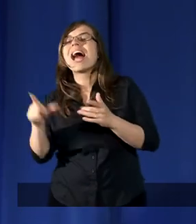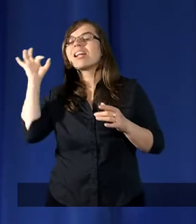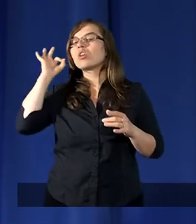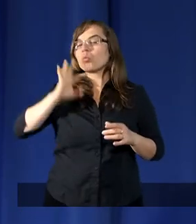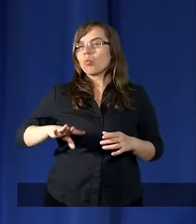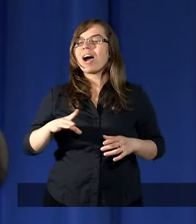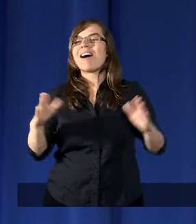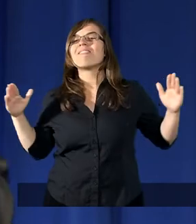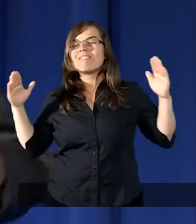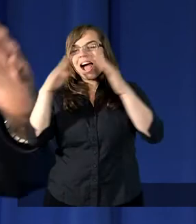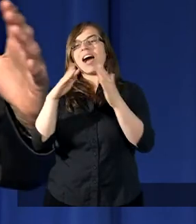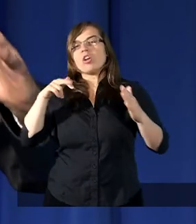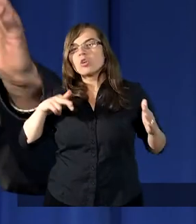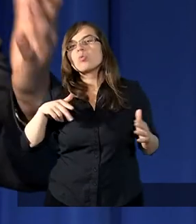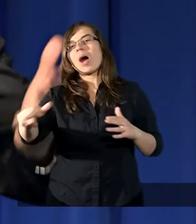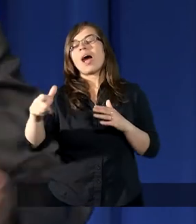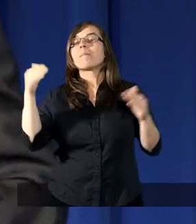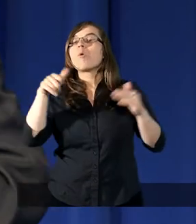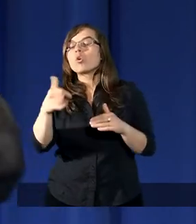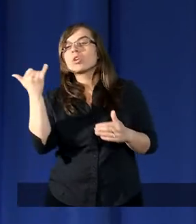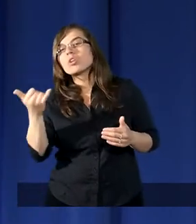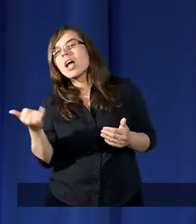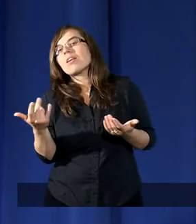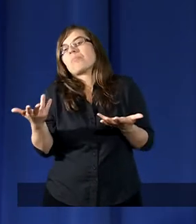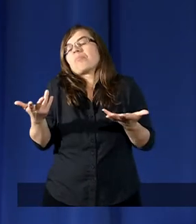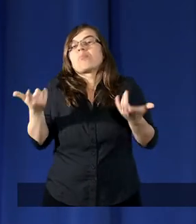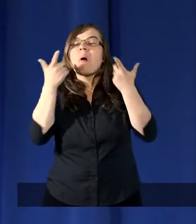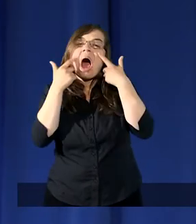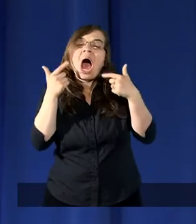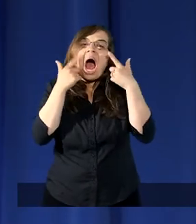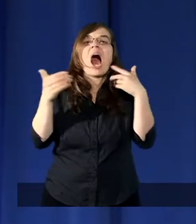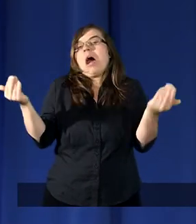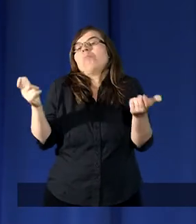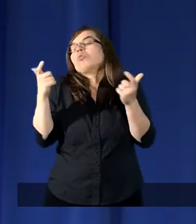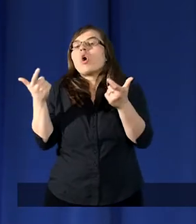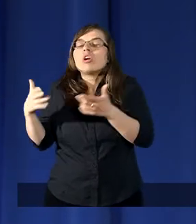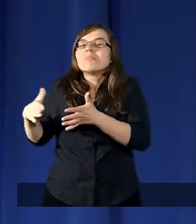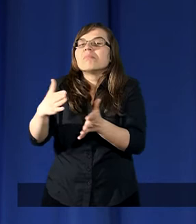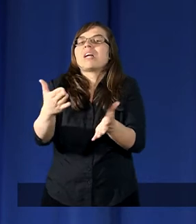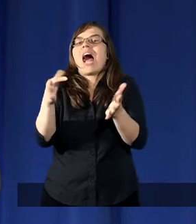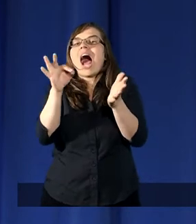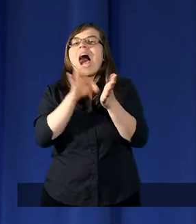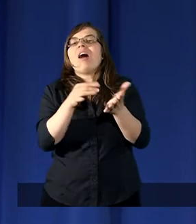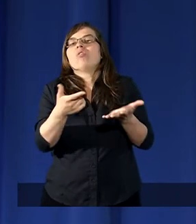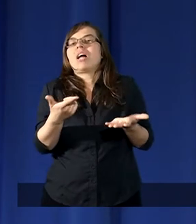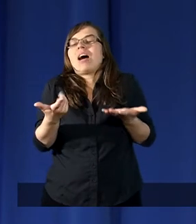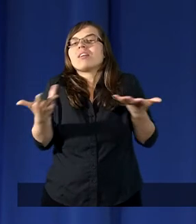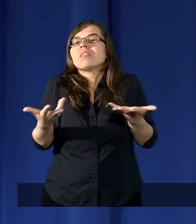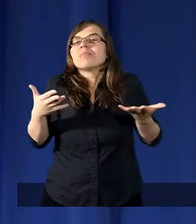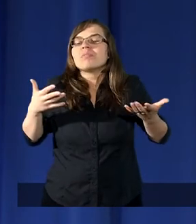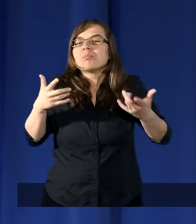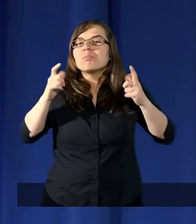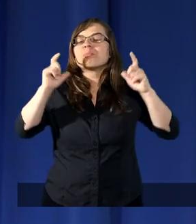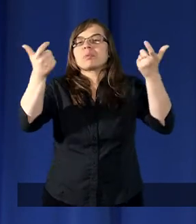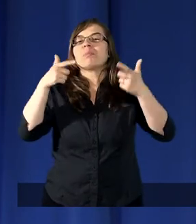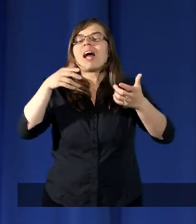Faraona szła. Może to dzieciom kwiliło, może to dzieciom płakało i szła